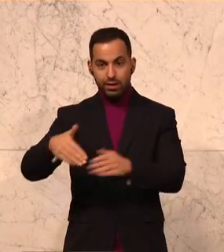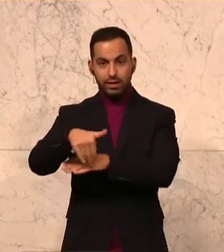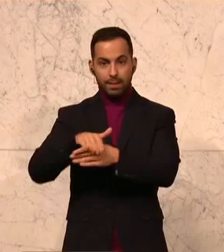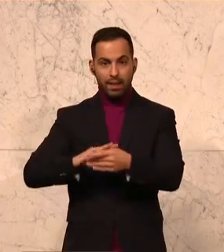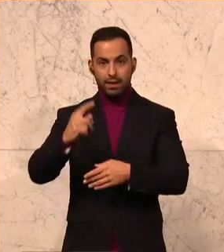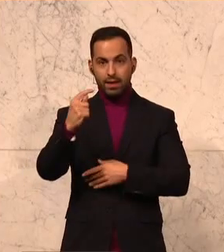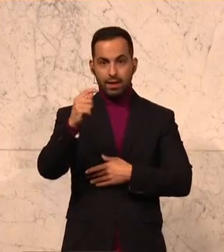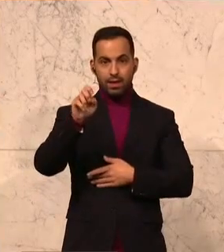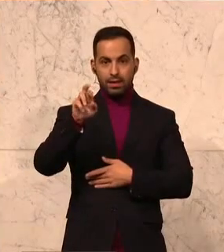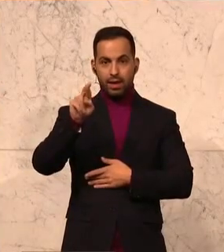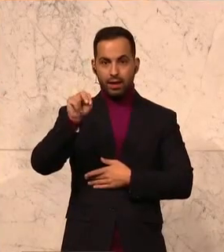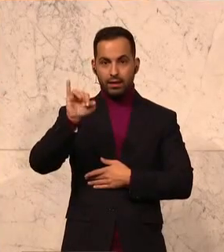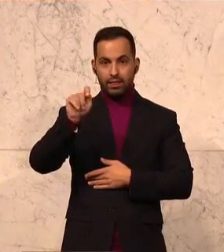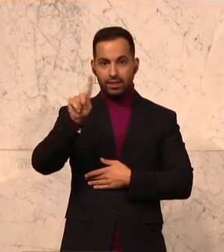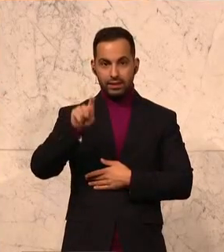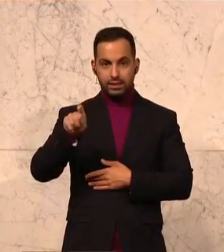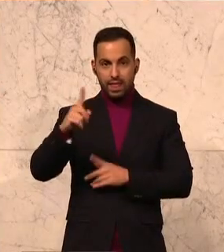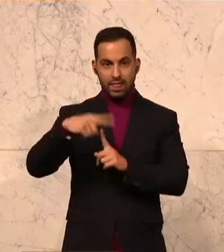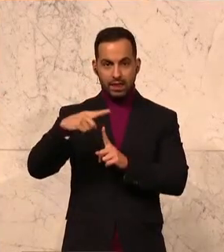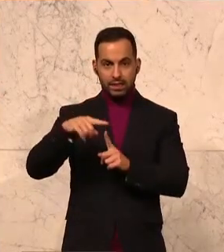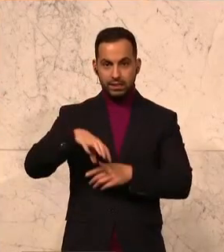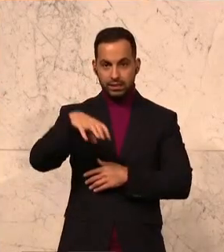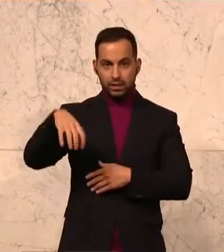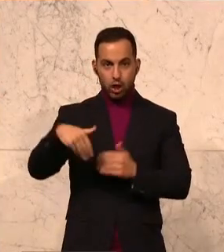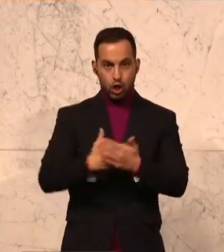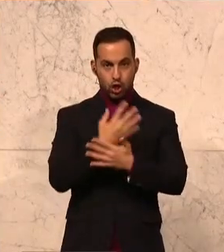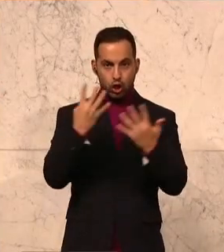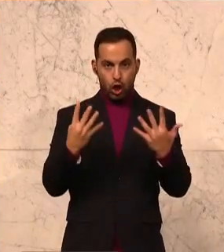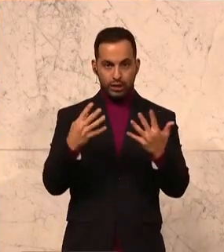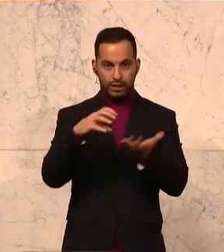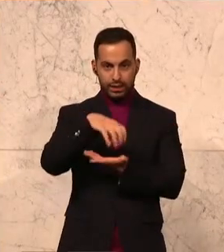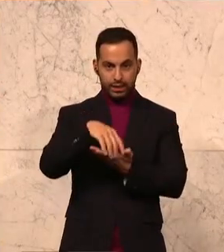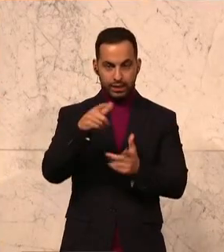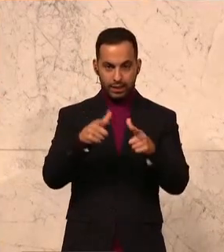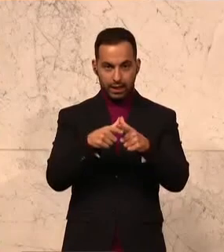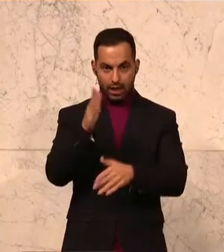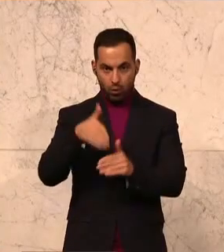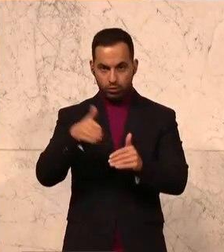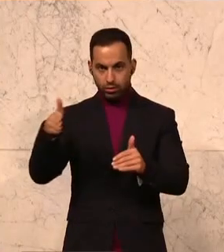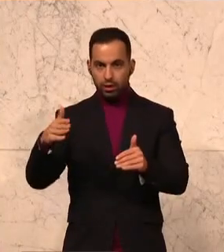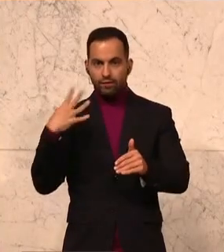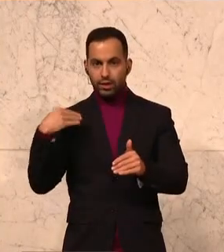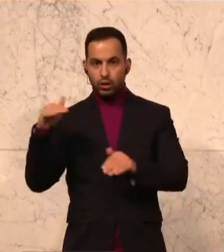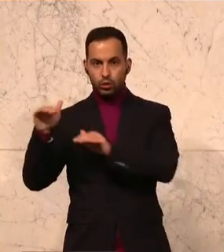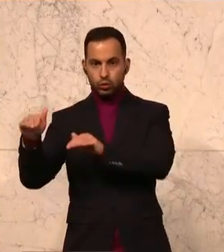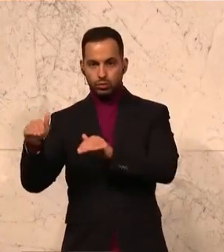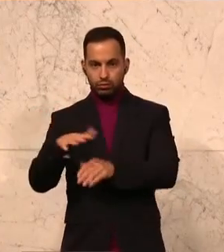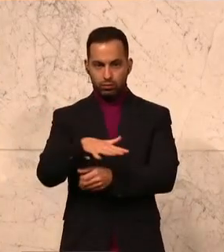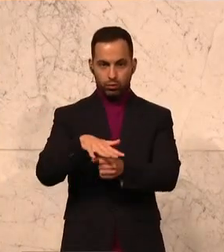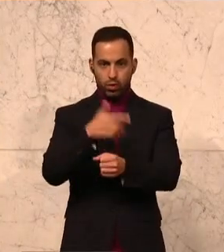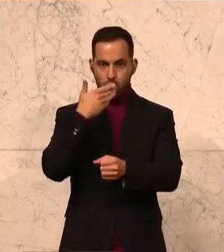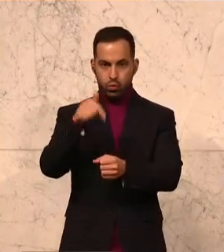Ternitz, also kaum ist die Stadtgemeinde Neukirchen wieder aus, beginnt der Lärmschutz wieder. Und unser